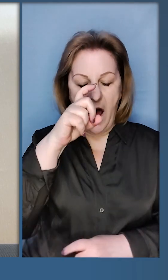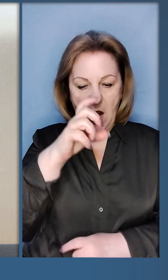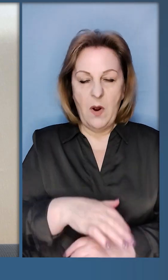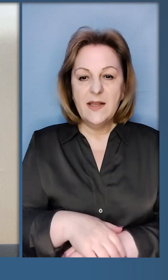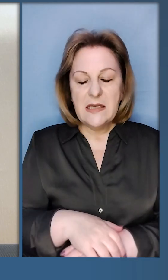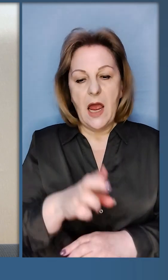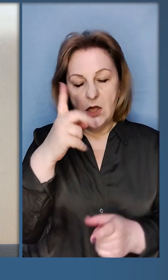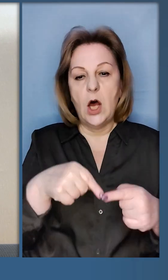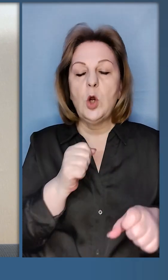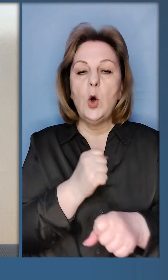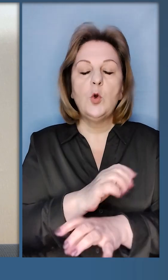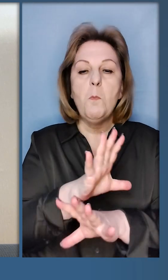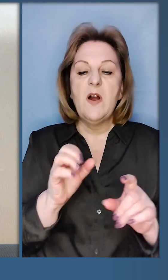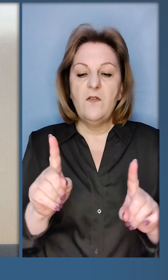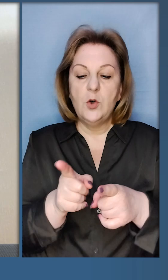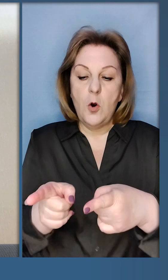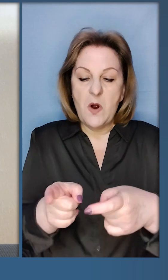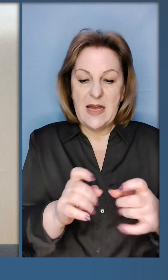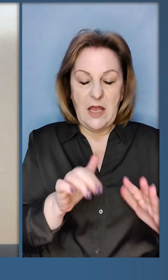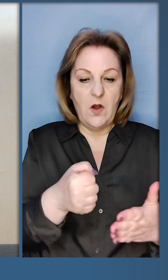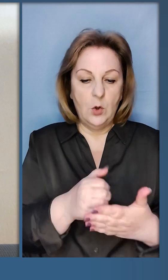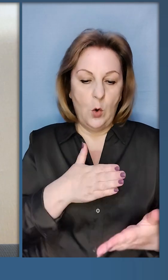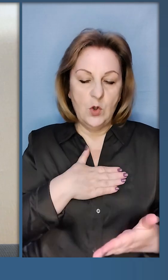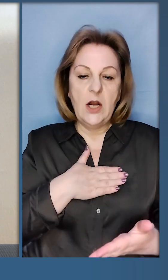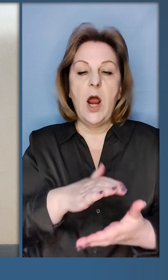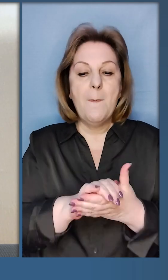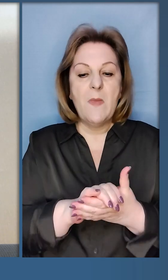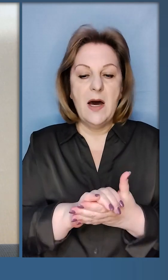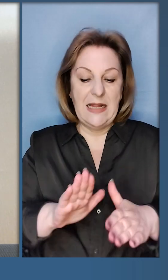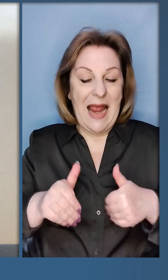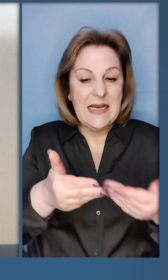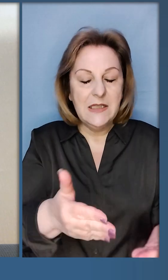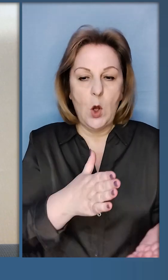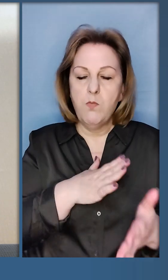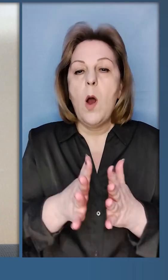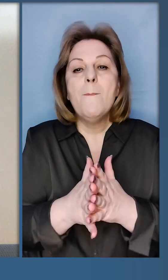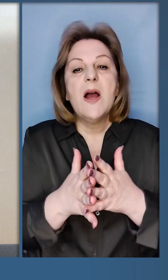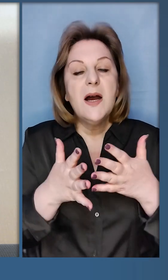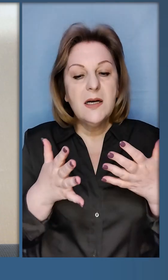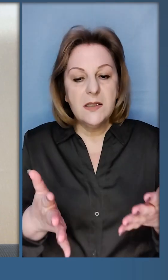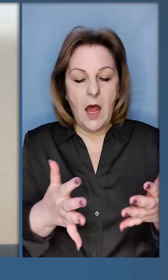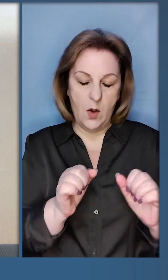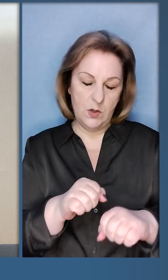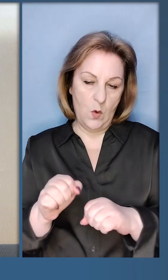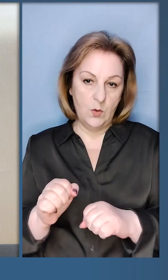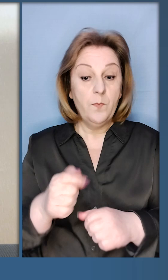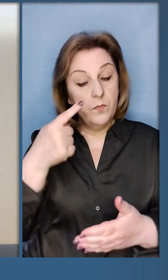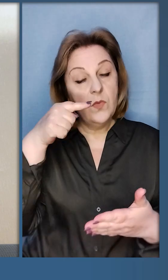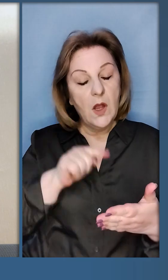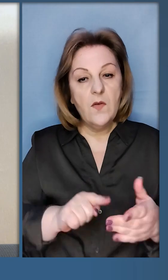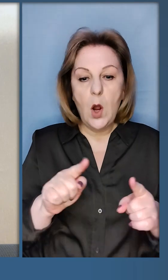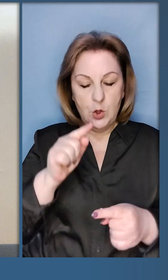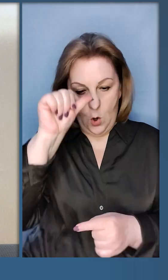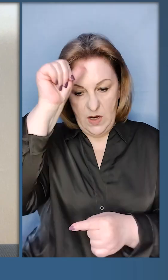І зробимо все, щоб залучення світу до нашої мирної ініціативи було максимальним і